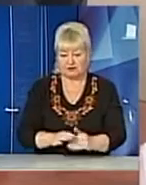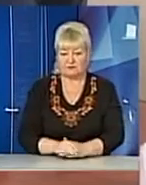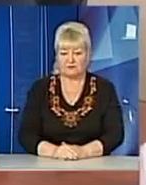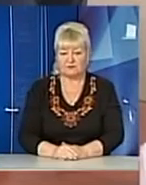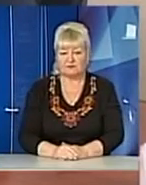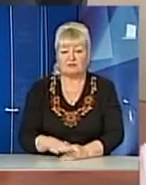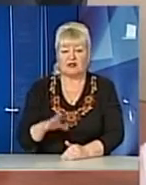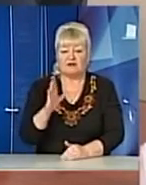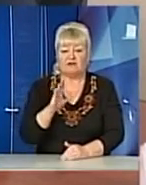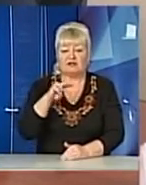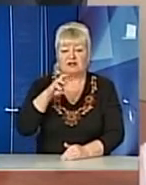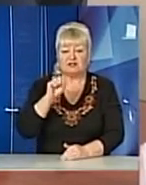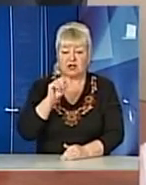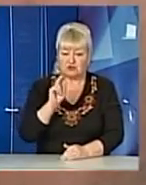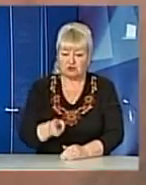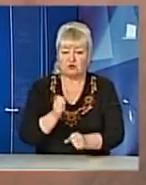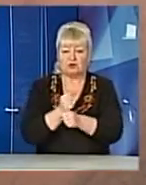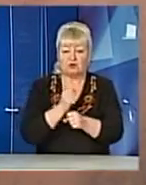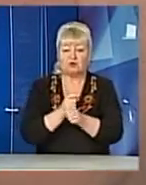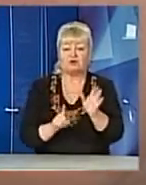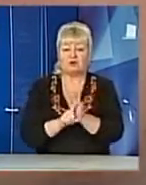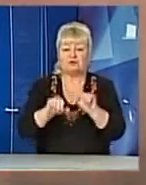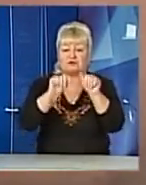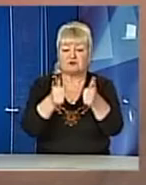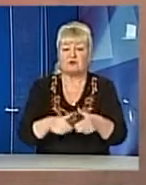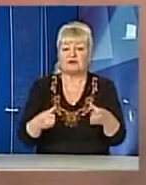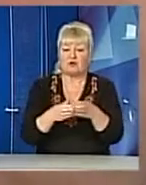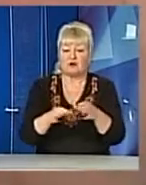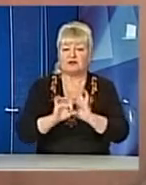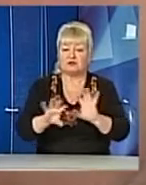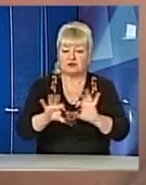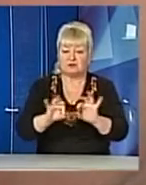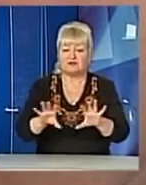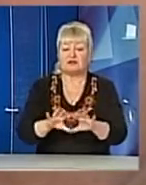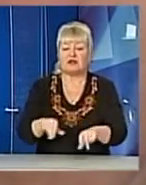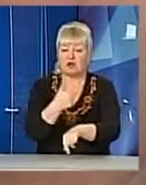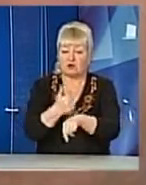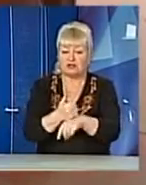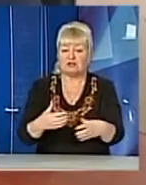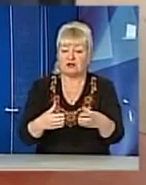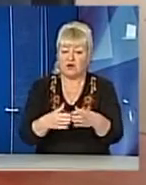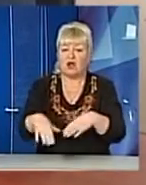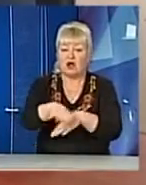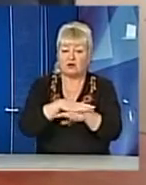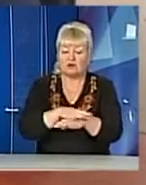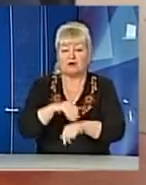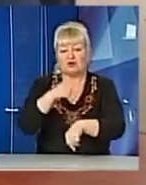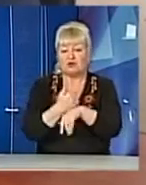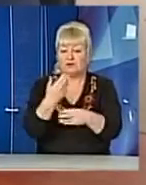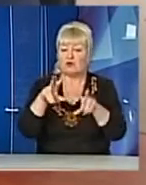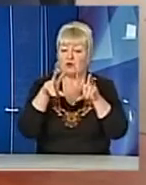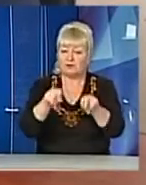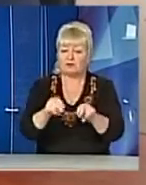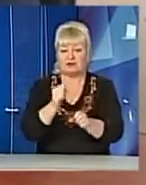Віталій Ткачук роботу в громаді розпочав з формування команди, розповідає очільник громади. Головна його обіцянка – прокласти каналізацію в